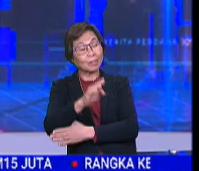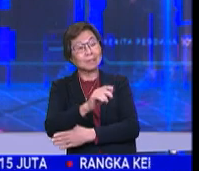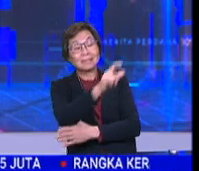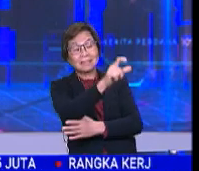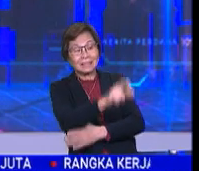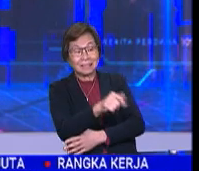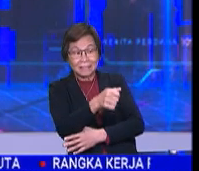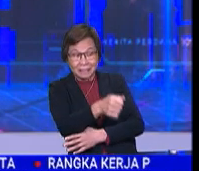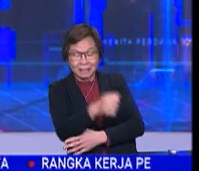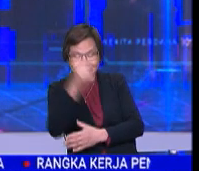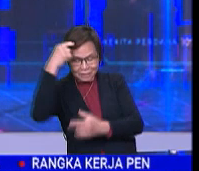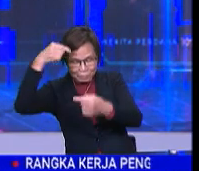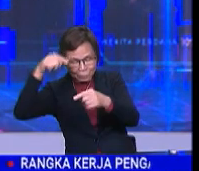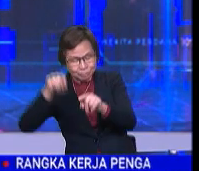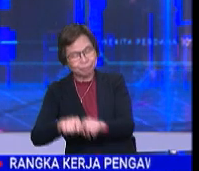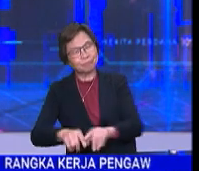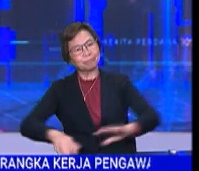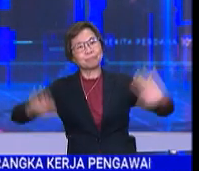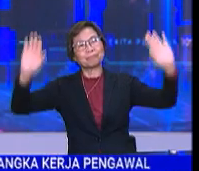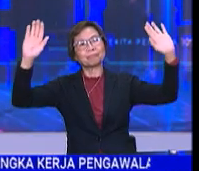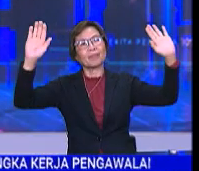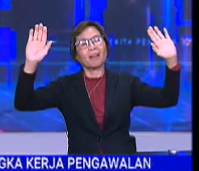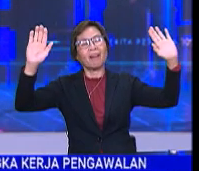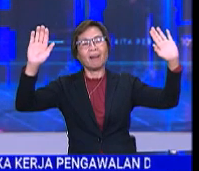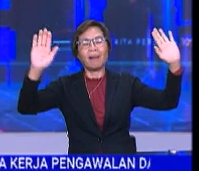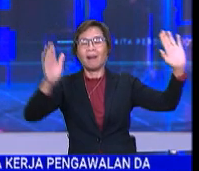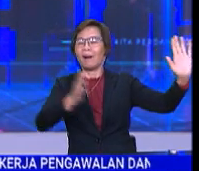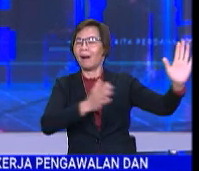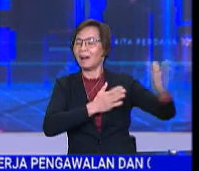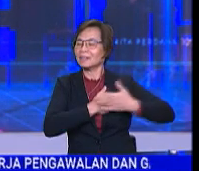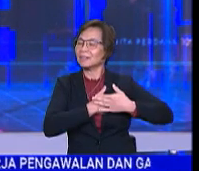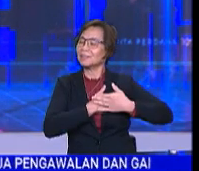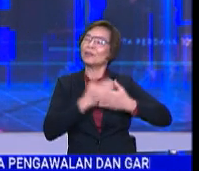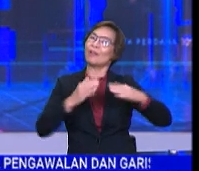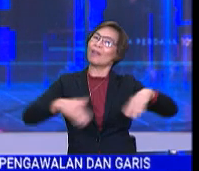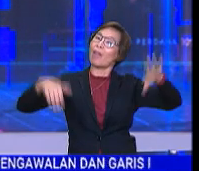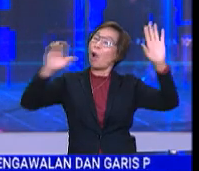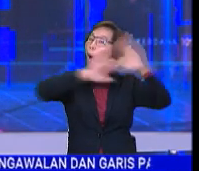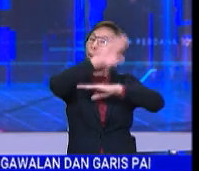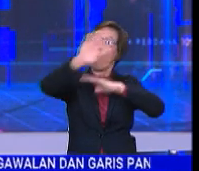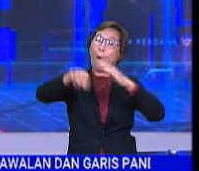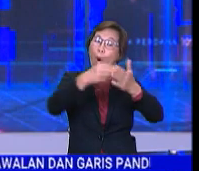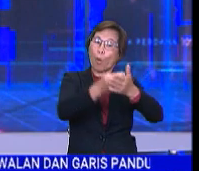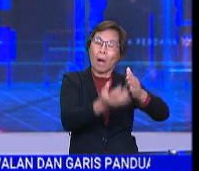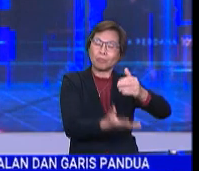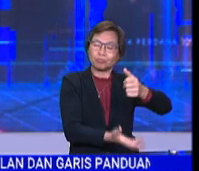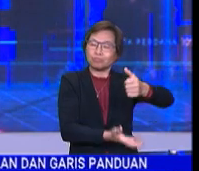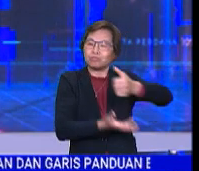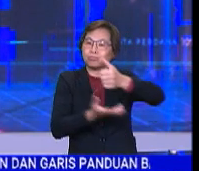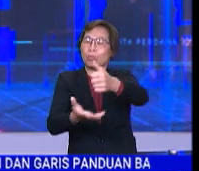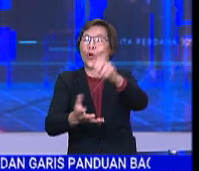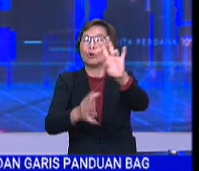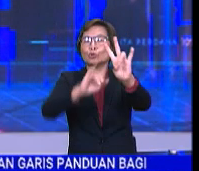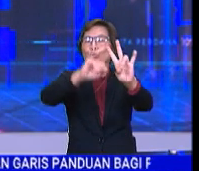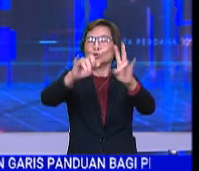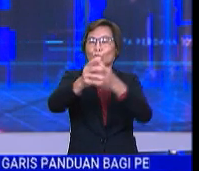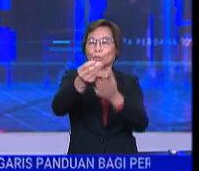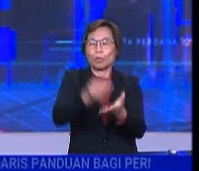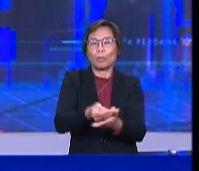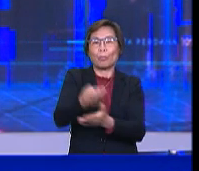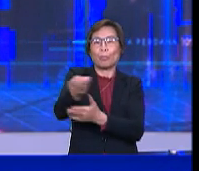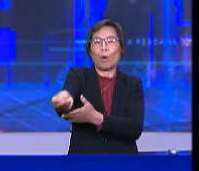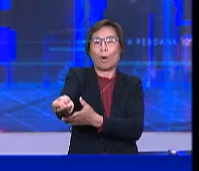beliau bersetuju melepaskan secara rela hati keseluruhan wang berjumlah lebih RM7 juta